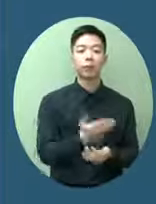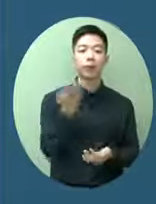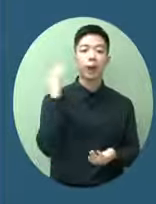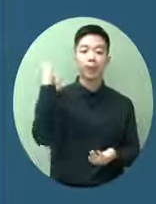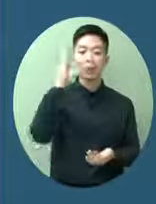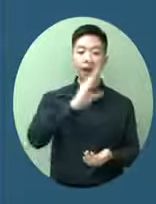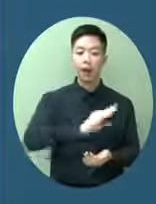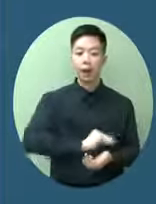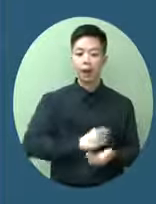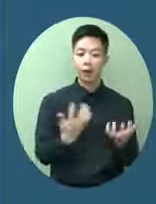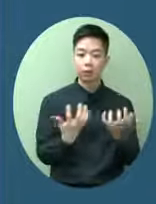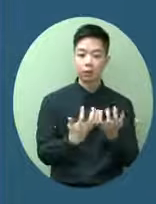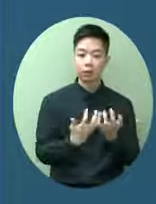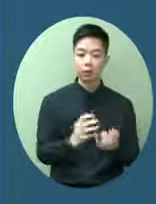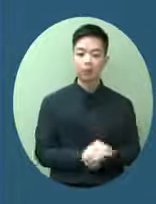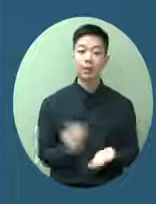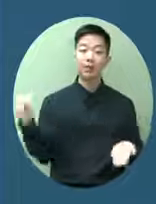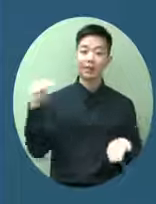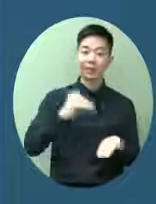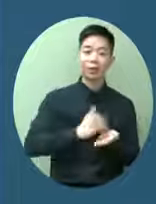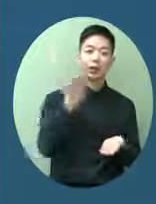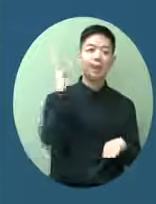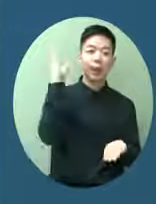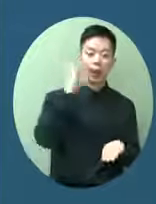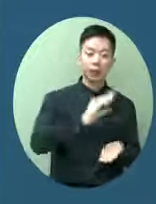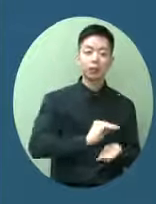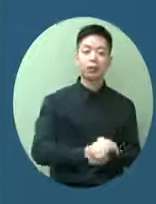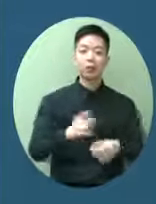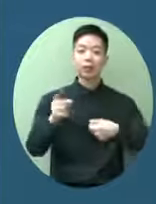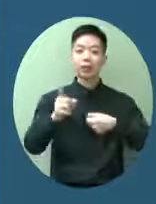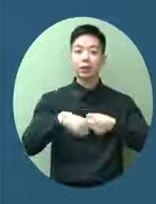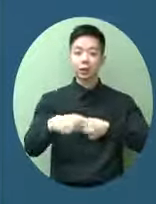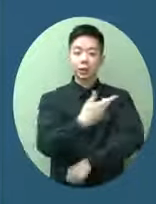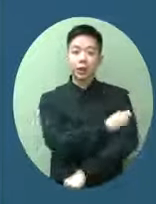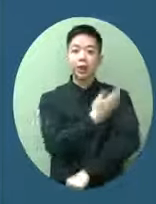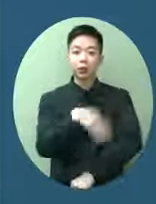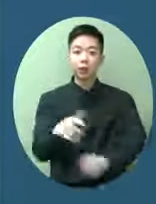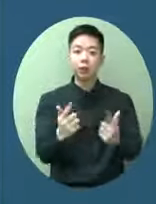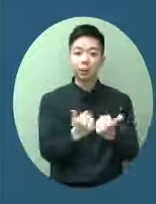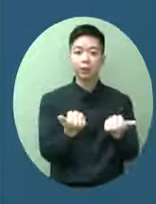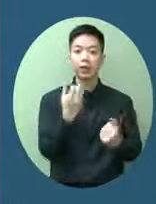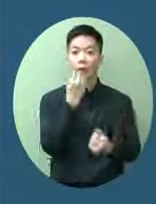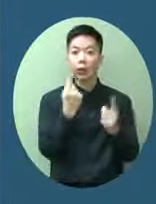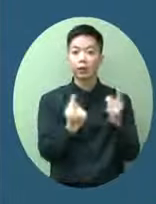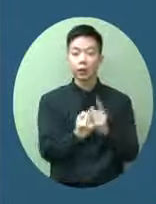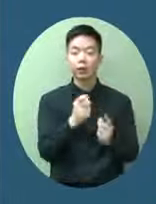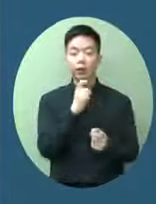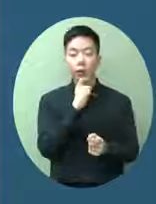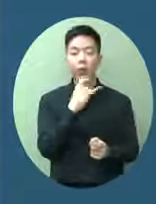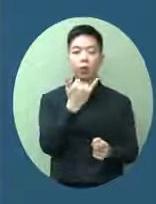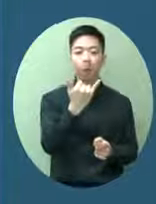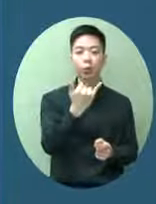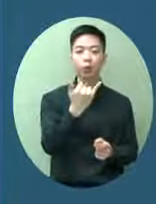來計算打了首劑的合資價香港人大概是60.